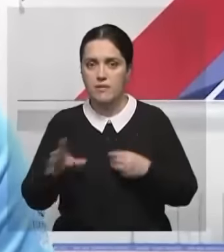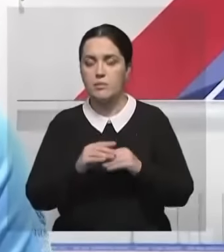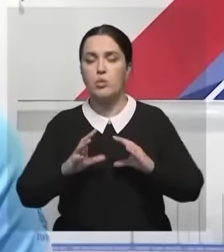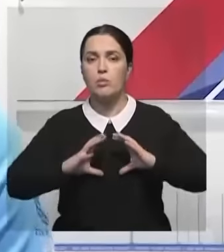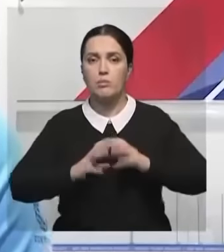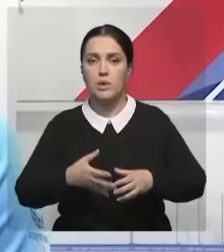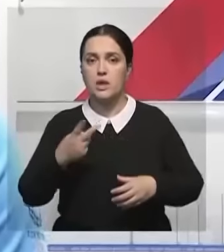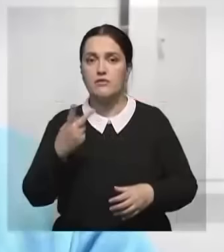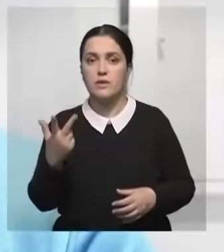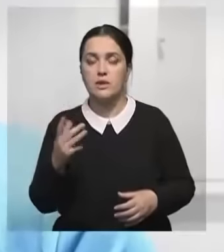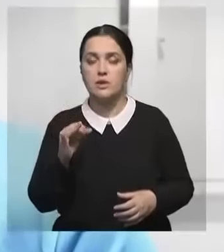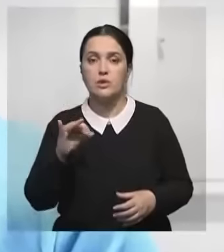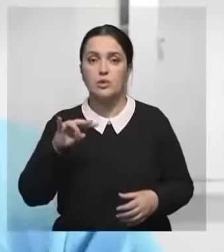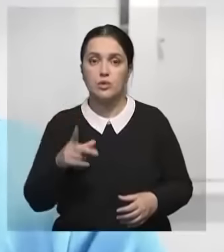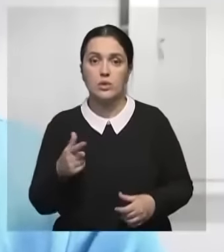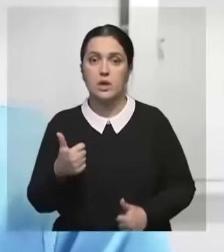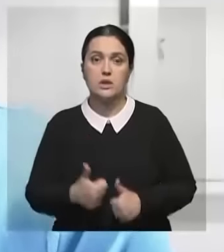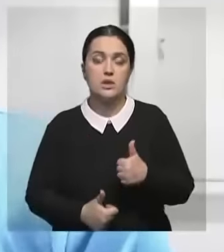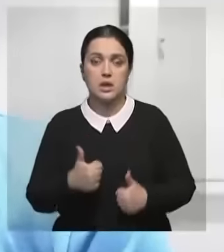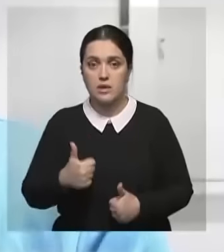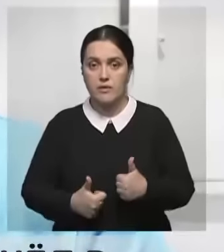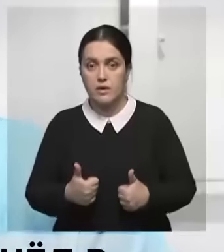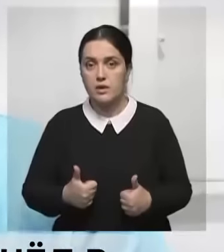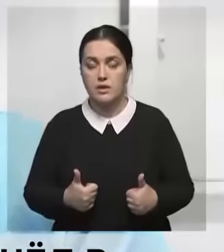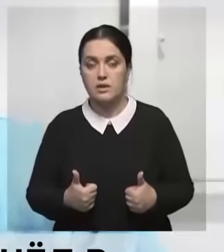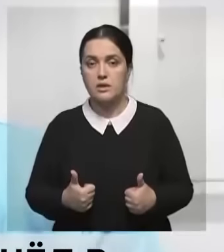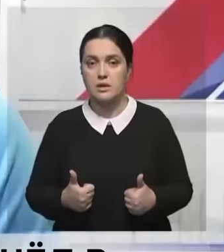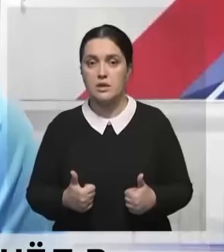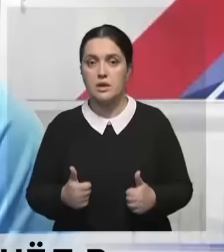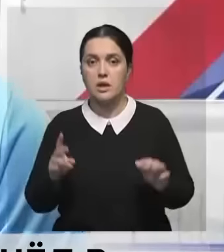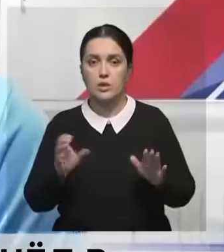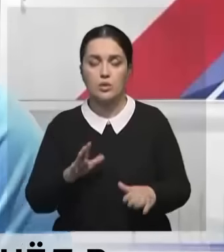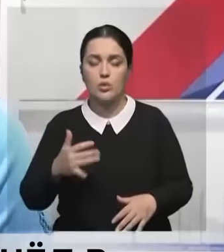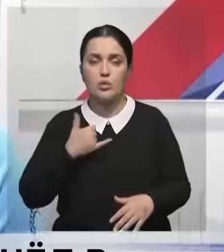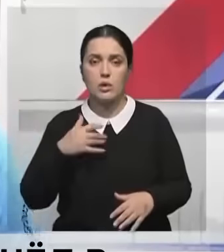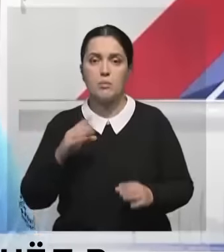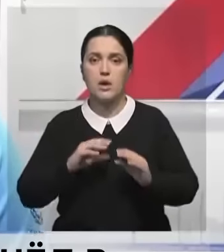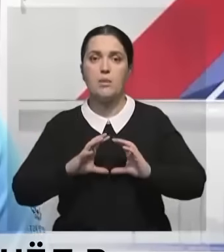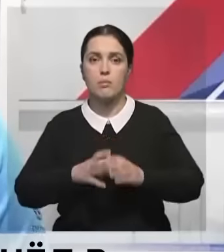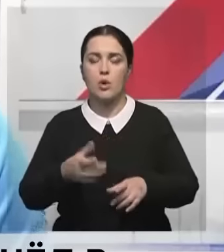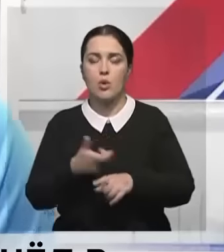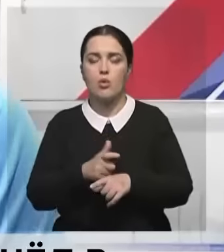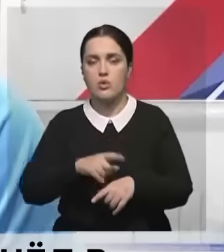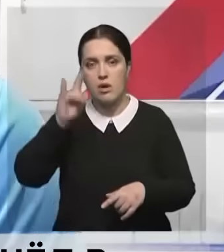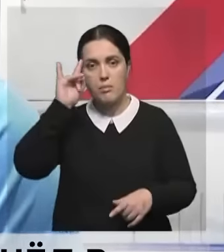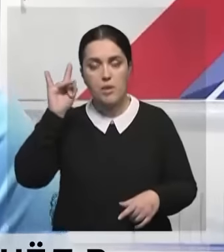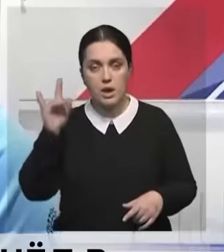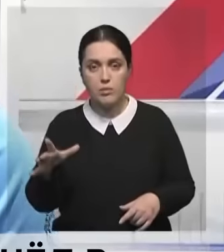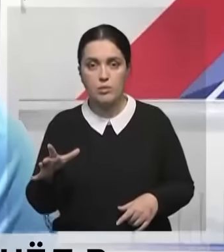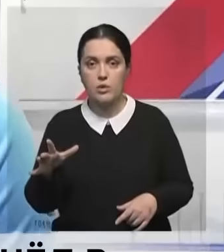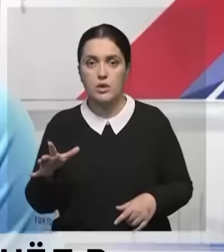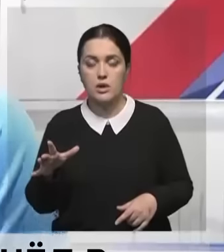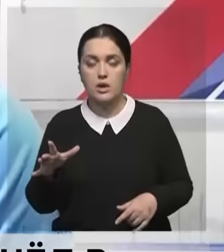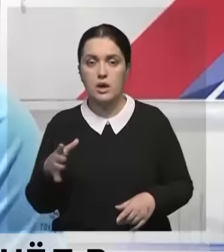23 июня. Данные соревнования, они сейчас у нас, не только у нас, по всему миру, стали очень популярными. Именно